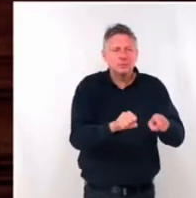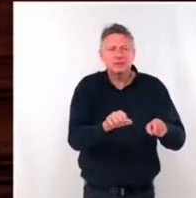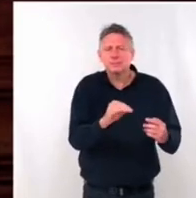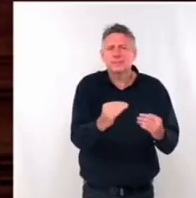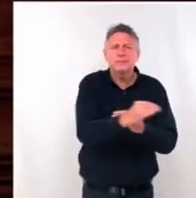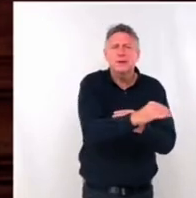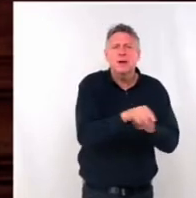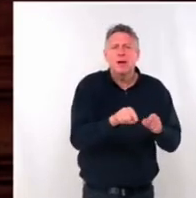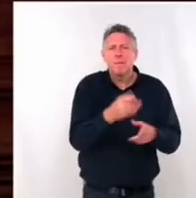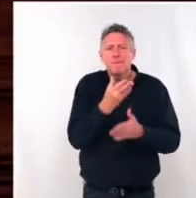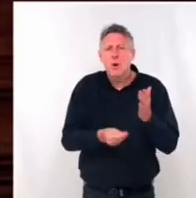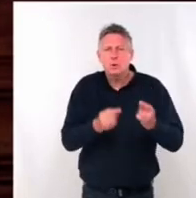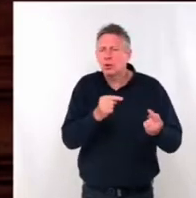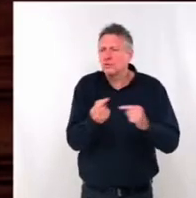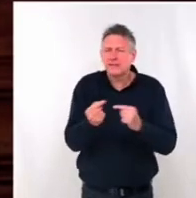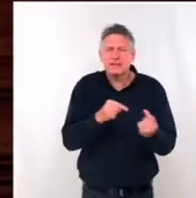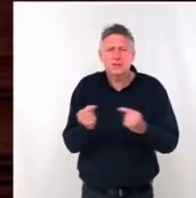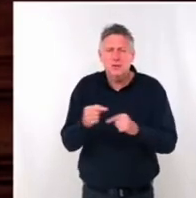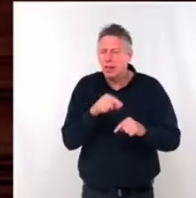concerté, etc.